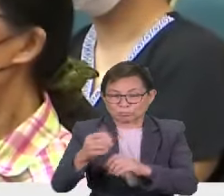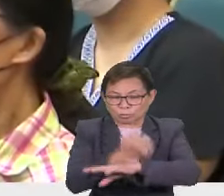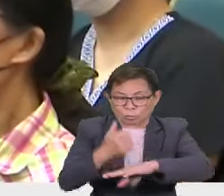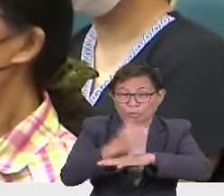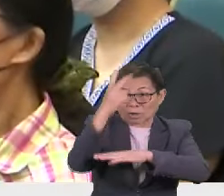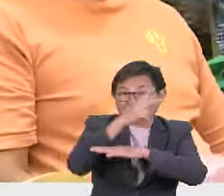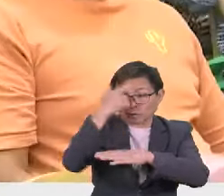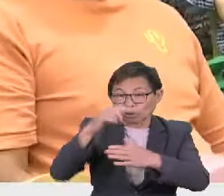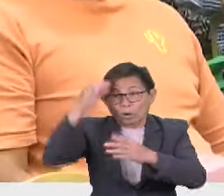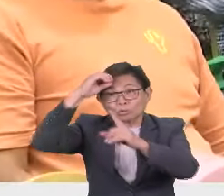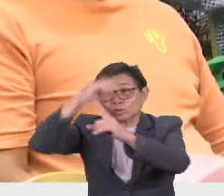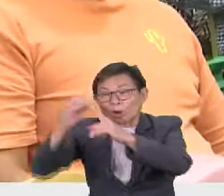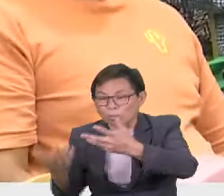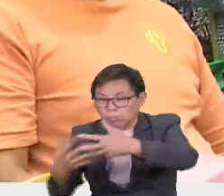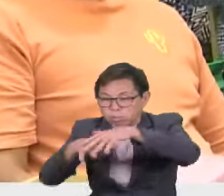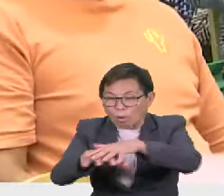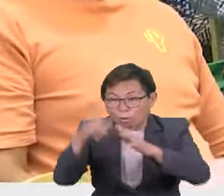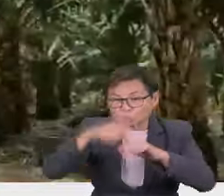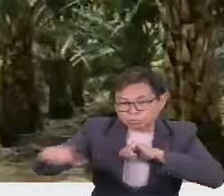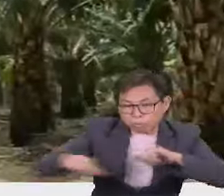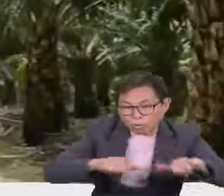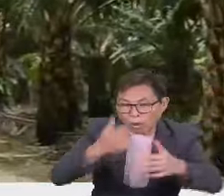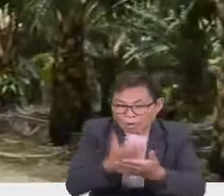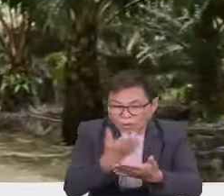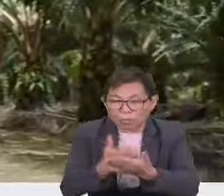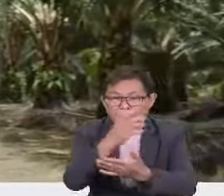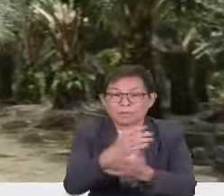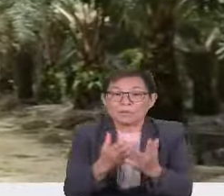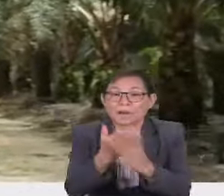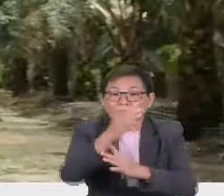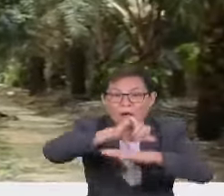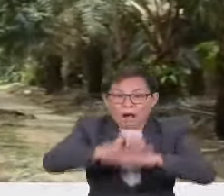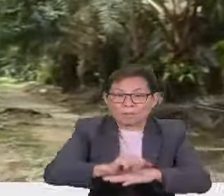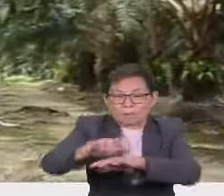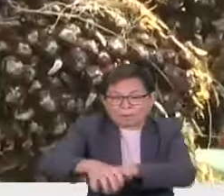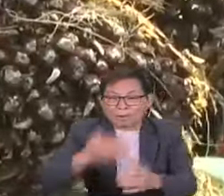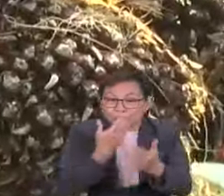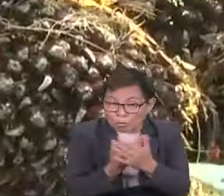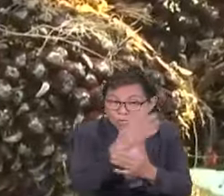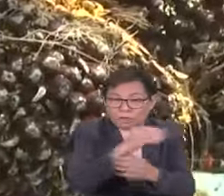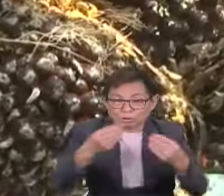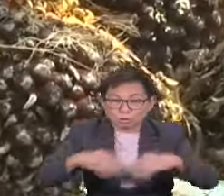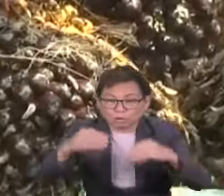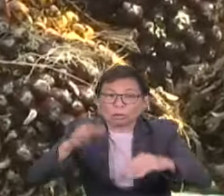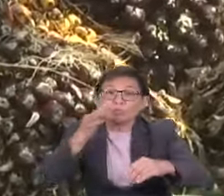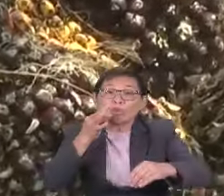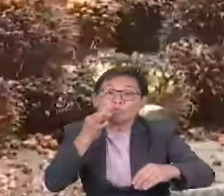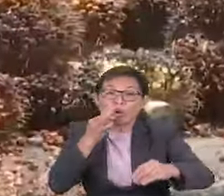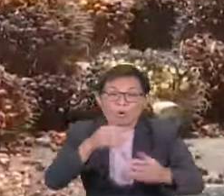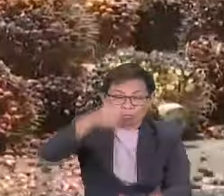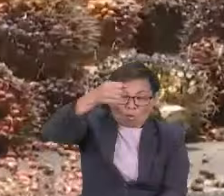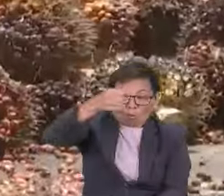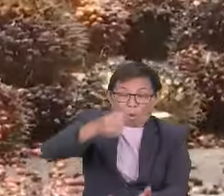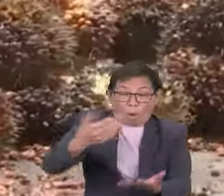menyatukan pekebun kecil bagi menjalankan aktiviti ekonomi melalui amalan pertanian baik dan jualan buah-buah tandan